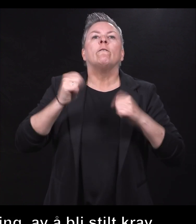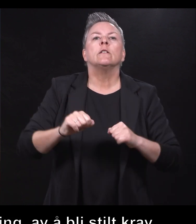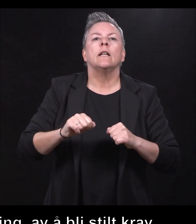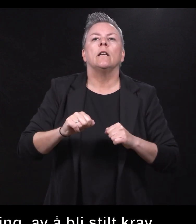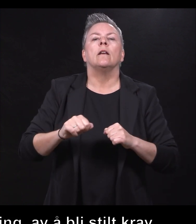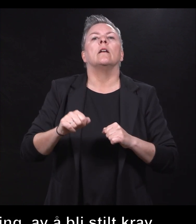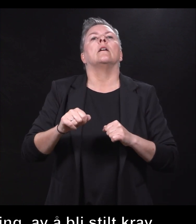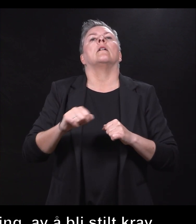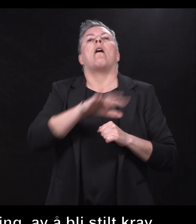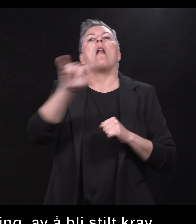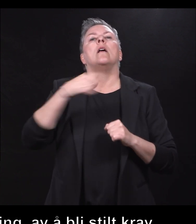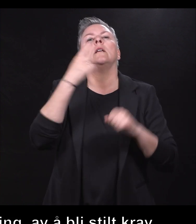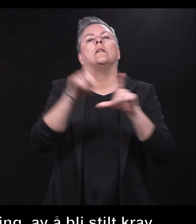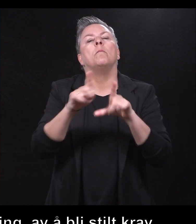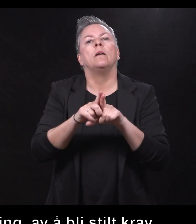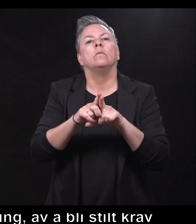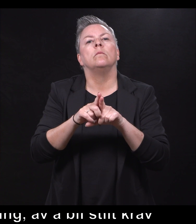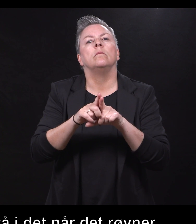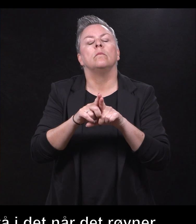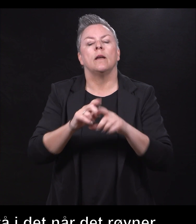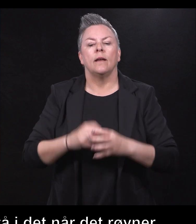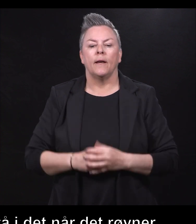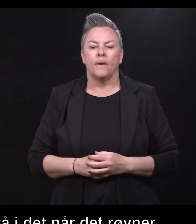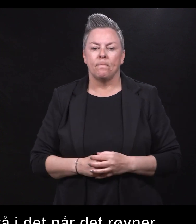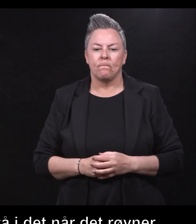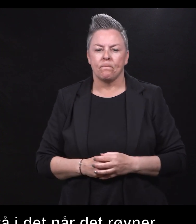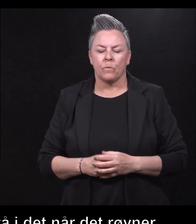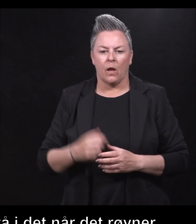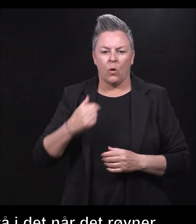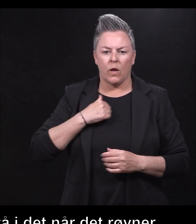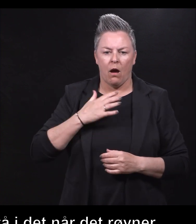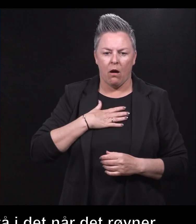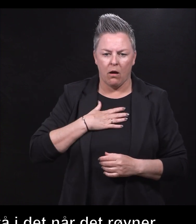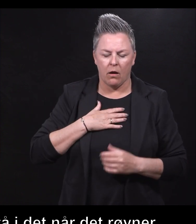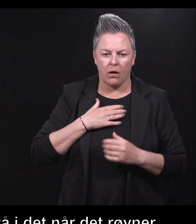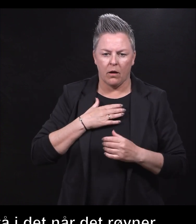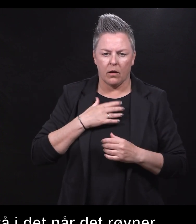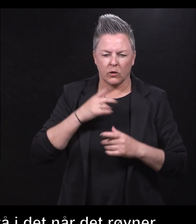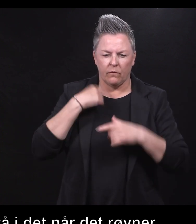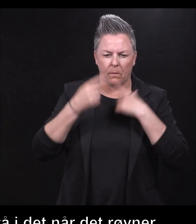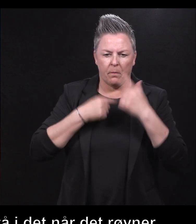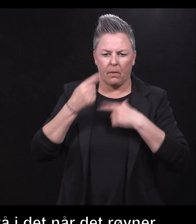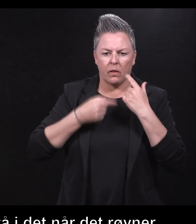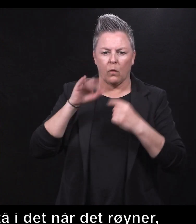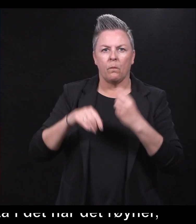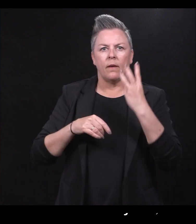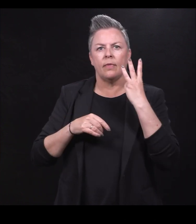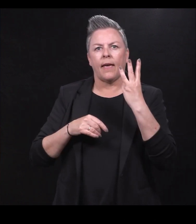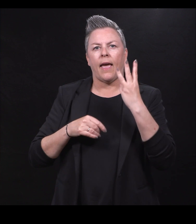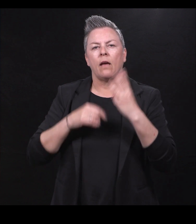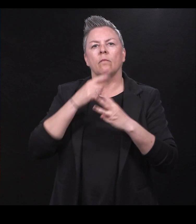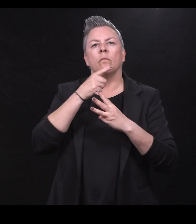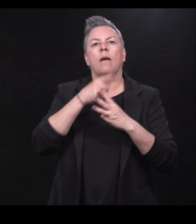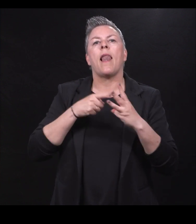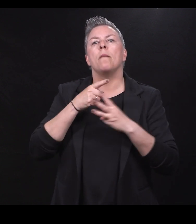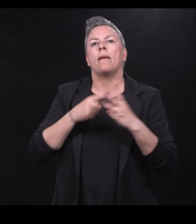gir tilbakemelding om. Nå tok jeg ut i snakk om tre av de elementene som